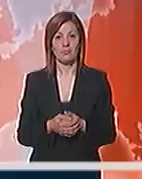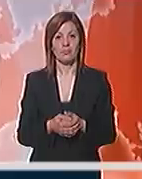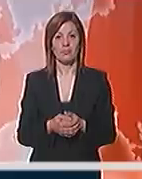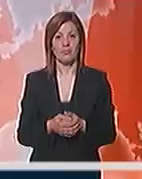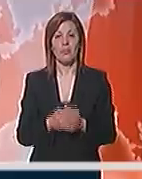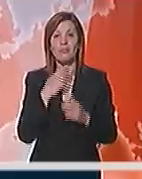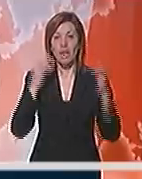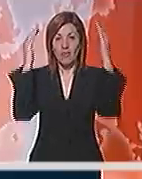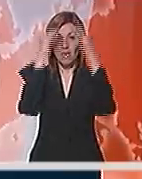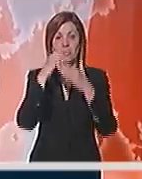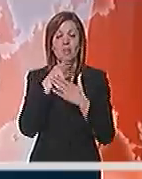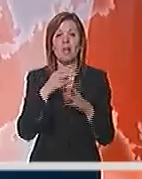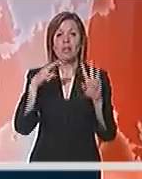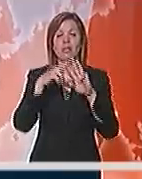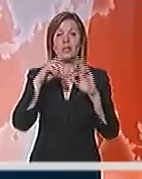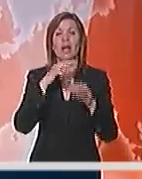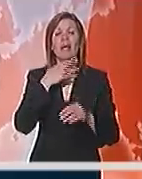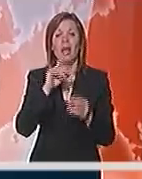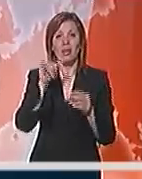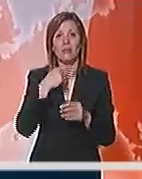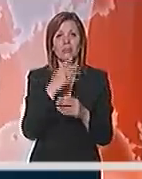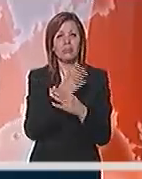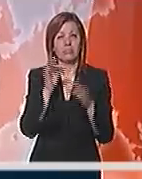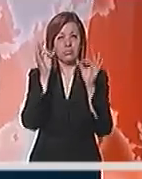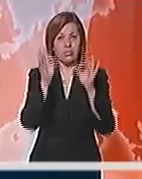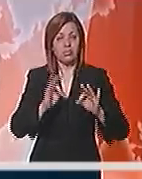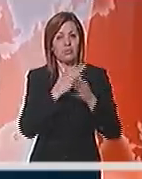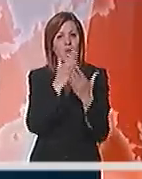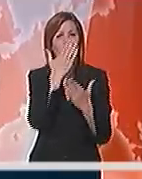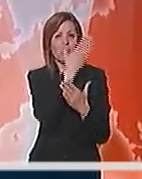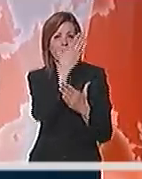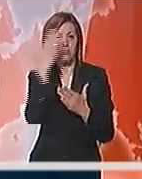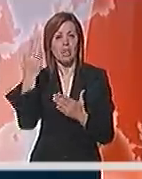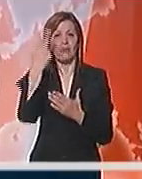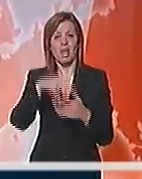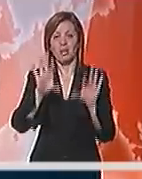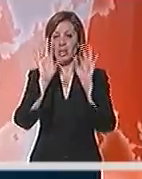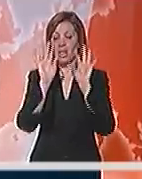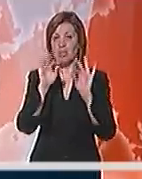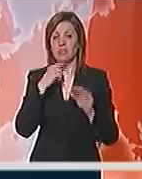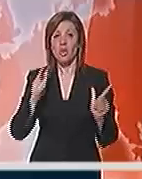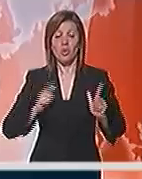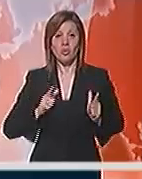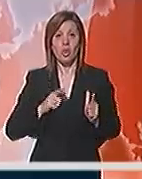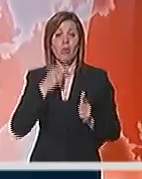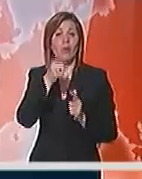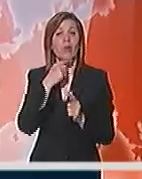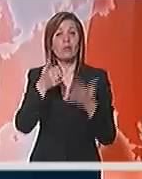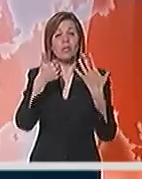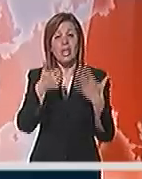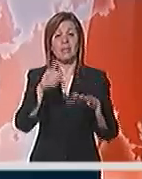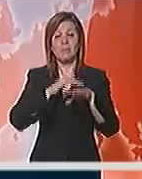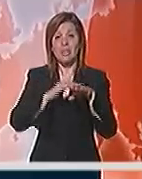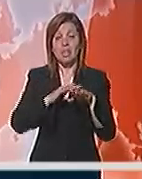Večera se u Šangaju svečano otvara svetska izložba Expo 2010. Očekuje se da tokom šest